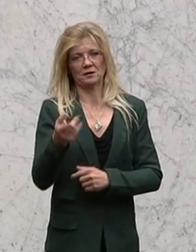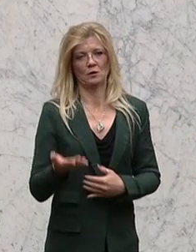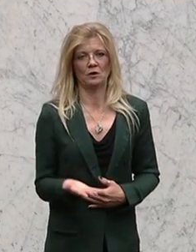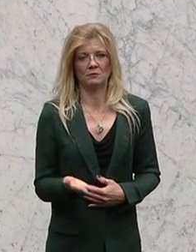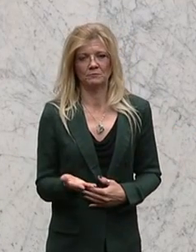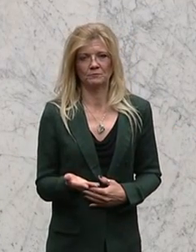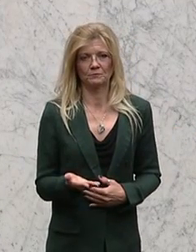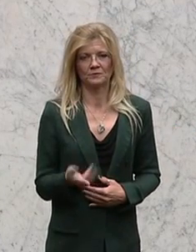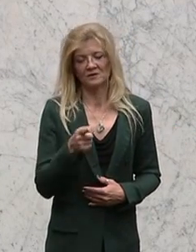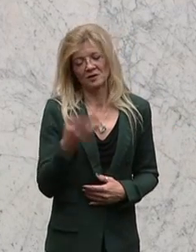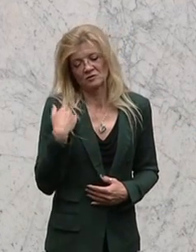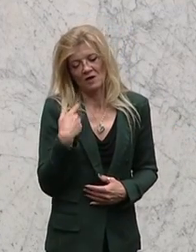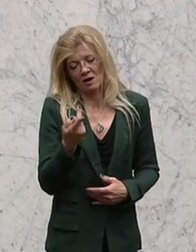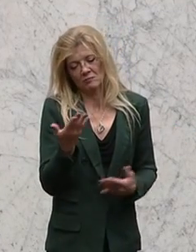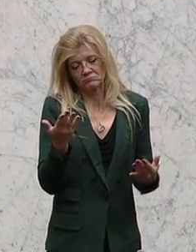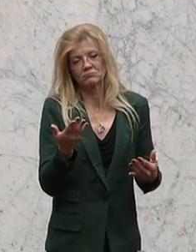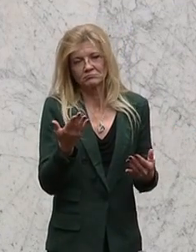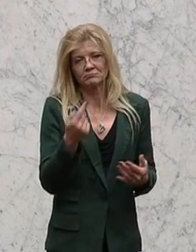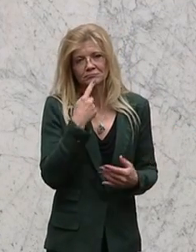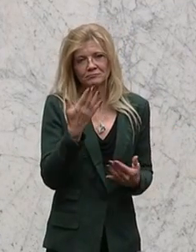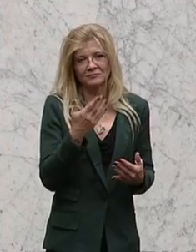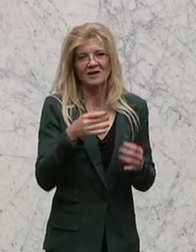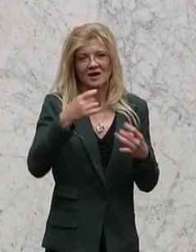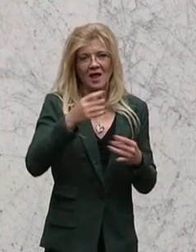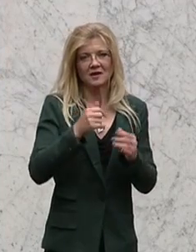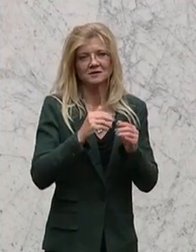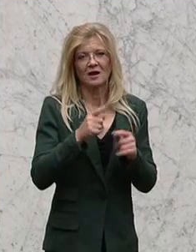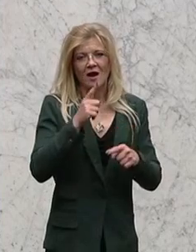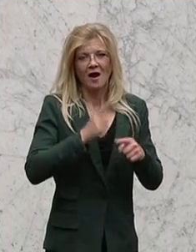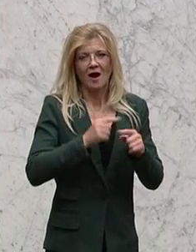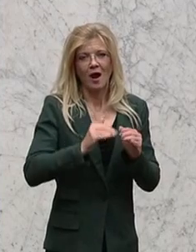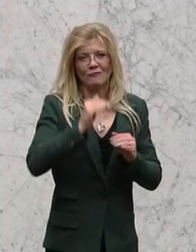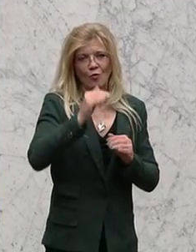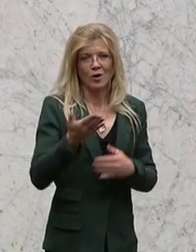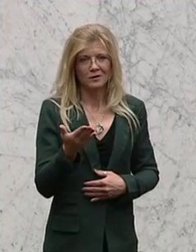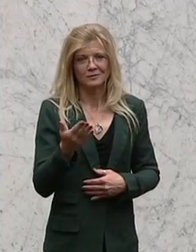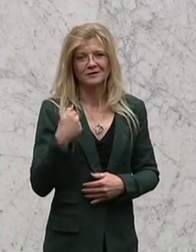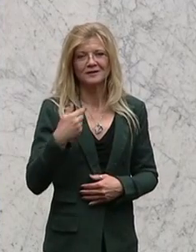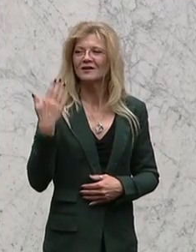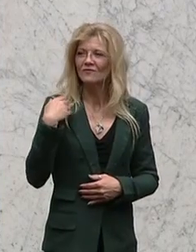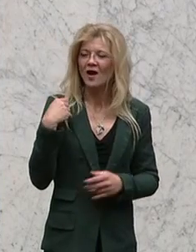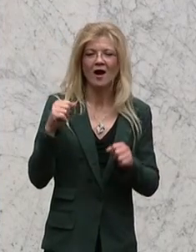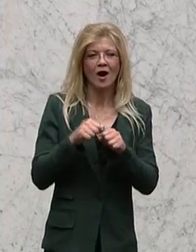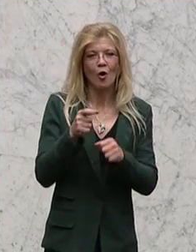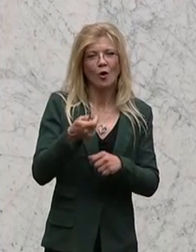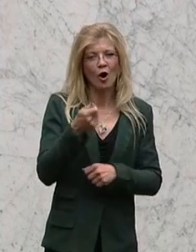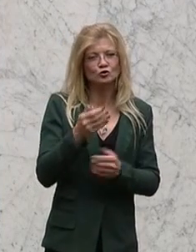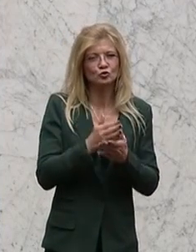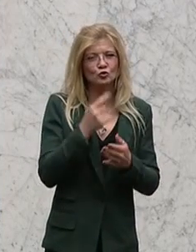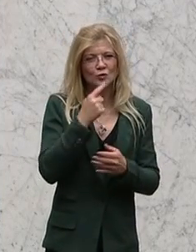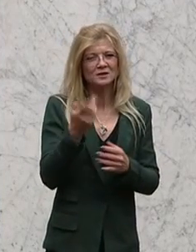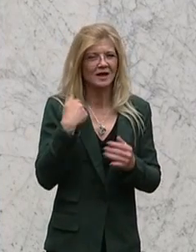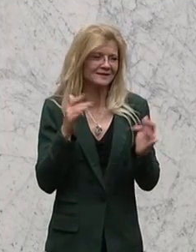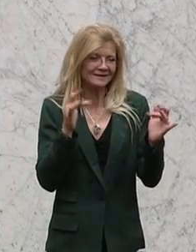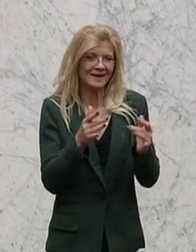ist. Was dagegen spricht und was ich auch im Ausschuss sehr deutlich zur Sprache gebracht habe, war die Frage der Transparenz. Wenn